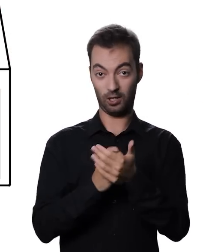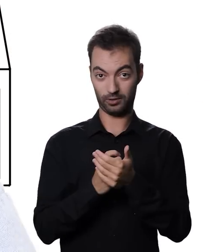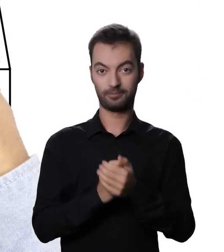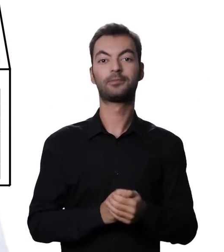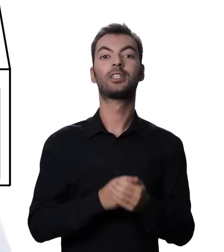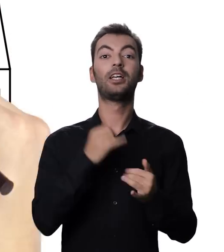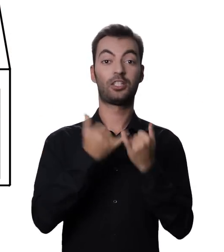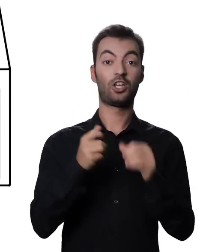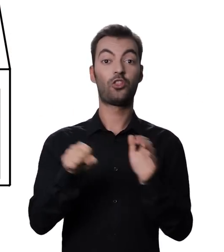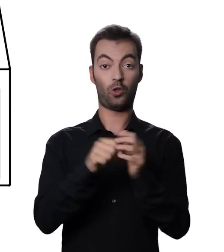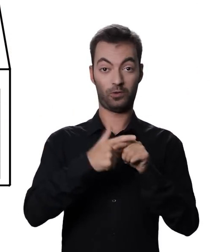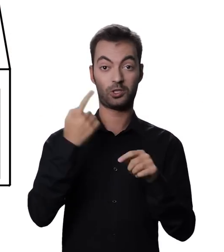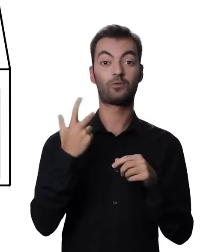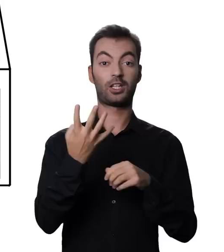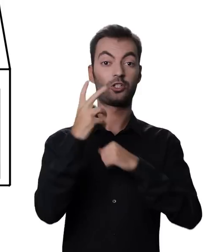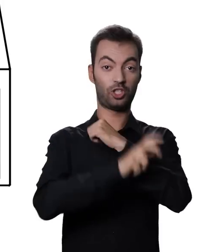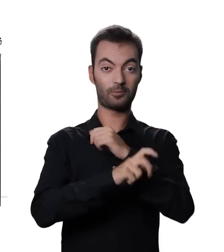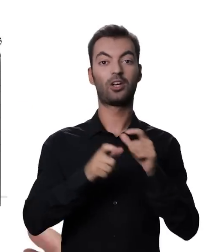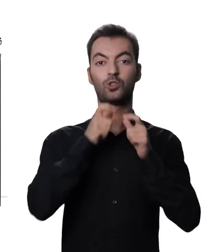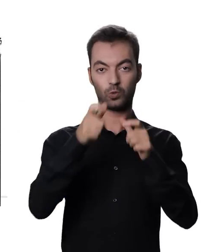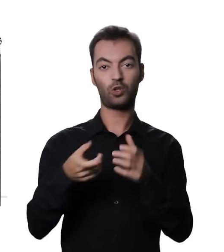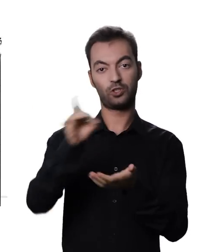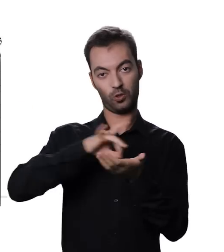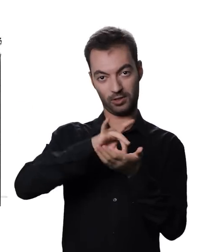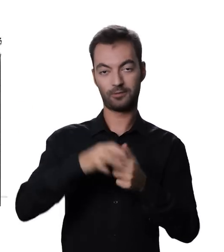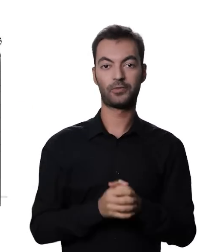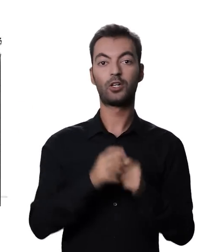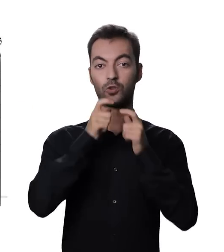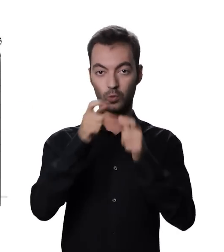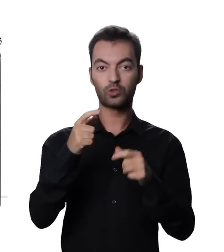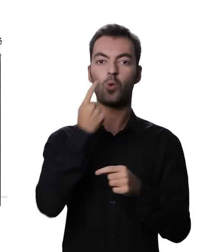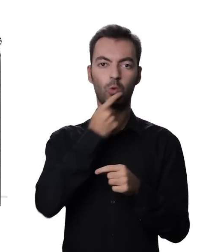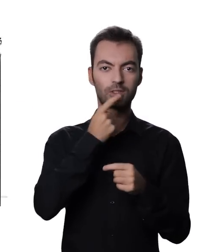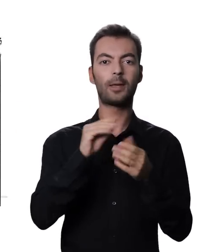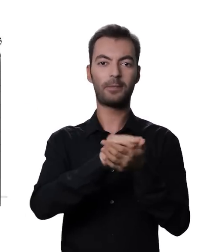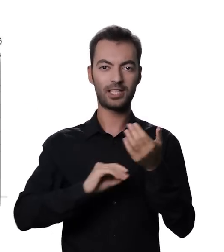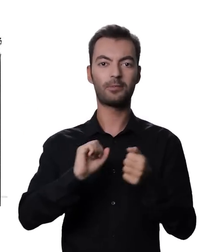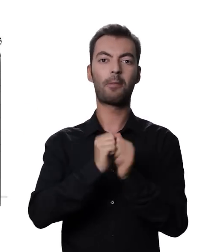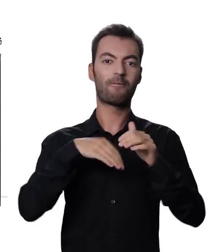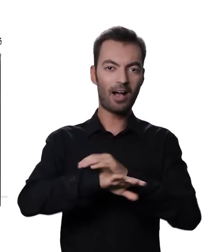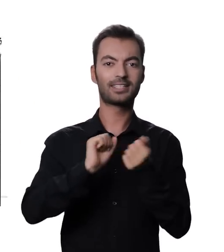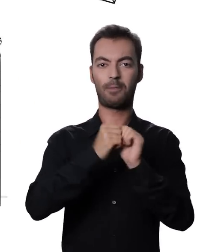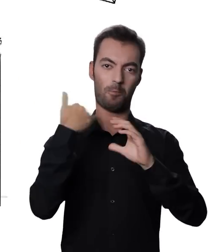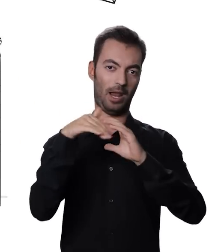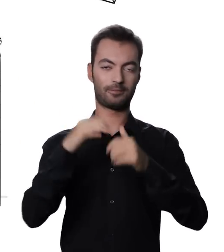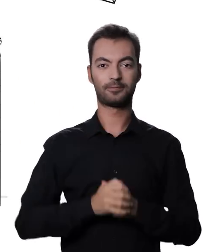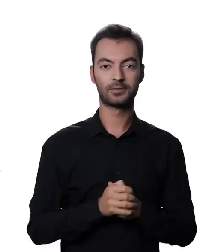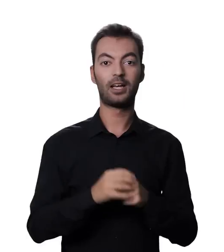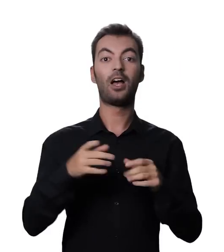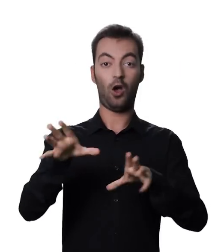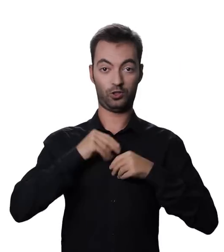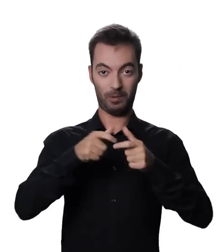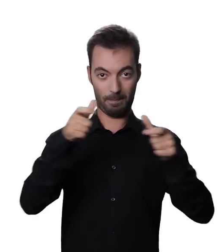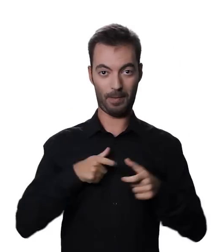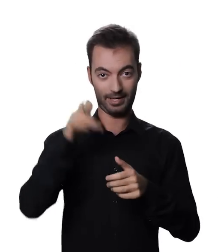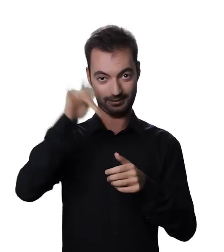korespondencyjnie, o ile do 24 sierpnia zgłosi się taką chęć w swojej gminie. Zgłoszenie może być ustne, pisemne, przesłane faksem albo mailem. Wyborca